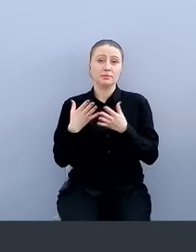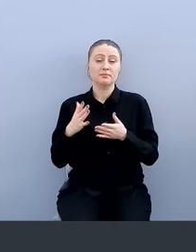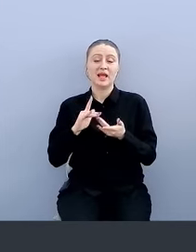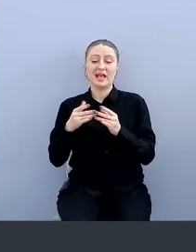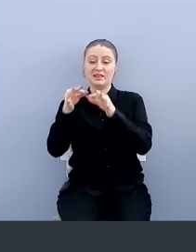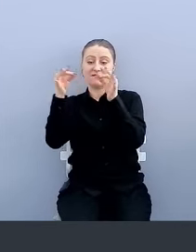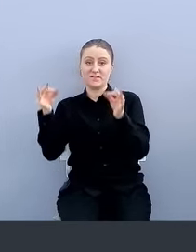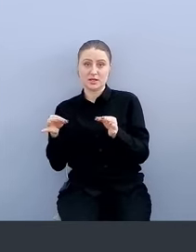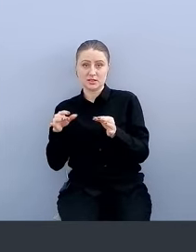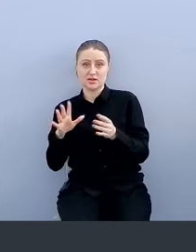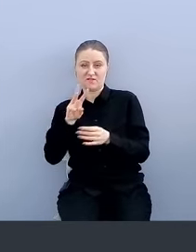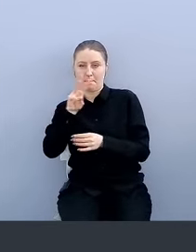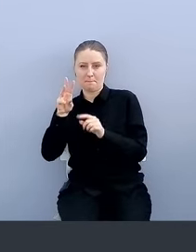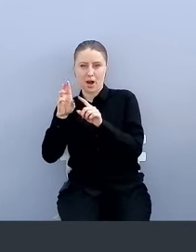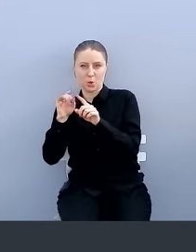браузере.